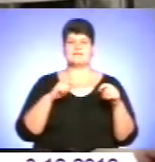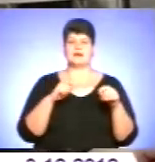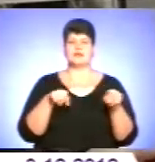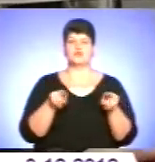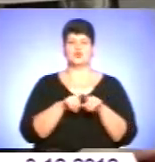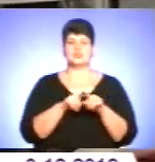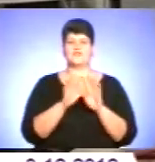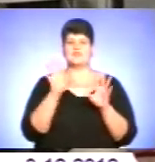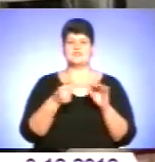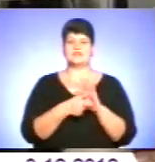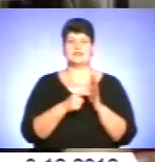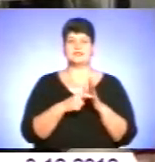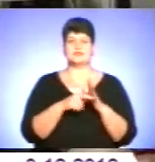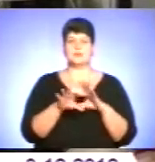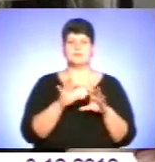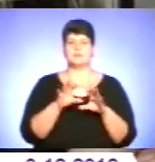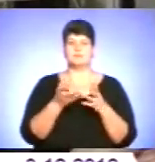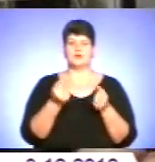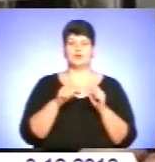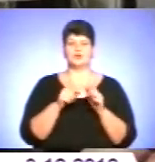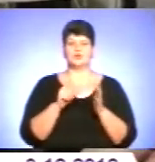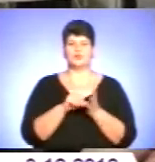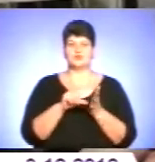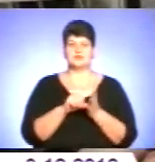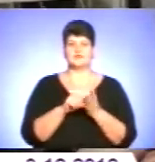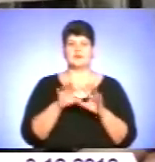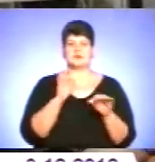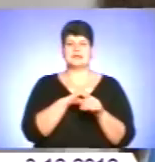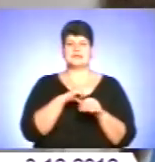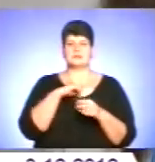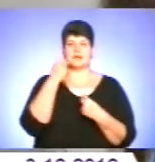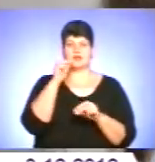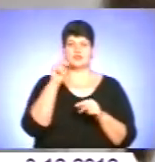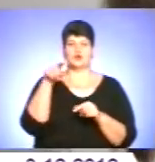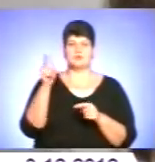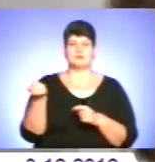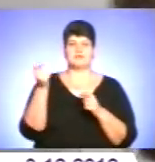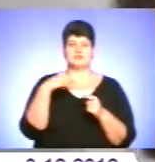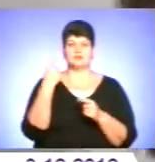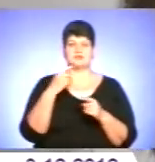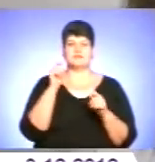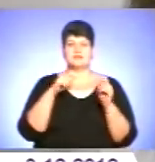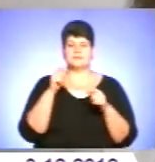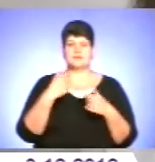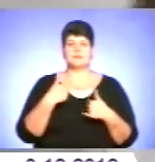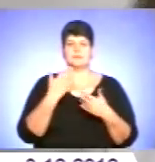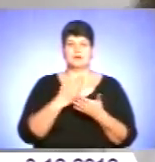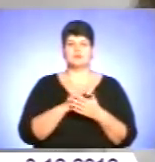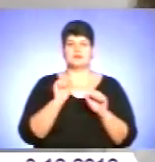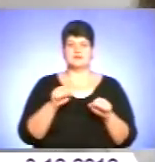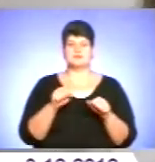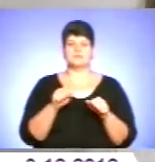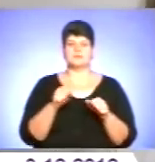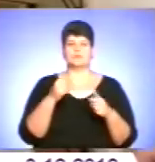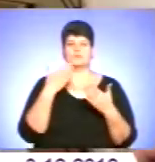класи беруть участь, і в нас вибрали такий самий гарний номер і привезли на обласний фестиваль. Я маю можнасть поспілкуватись з друзями і проймати